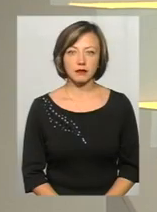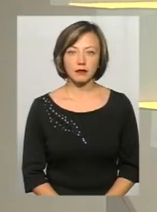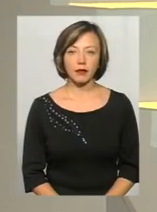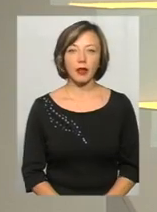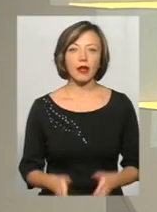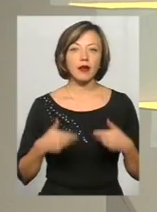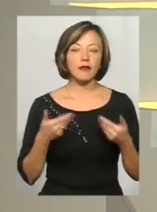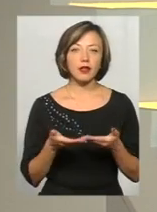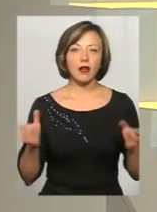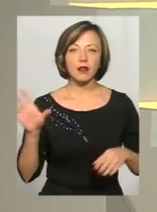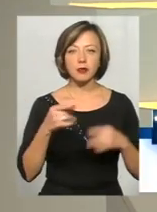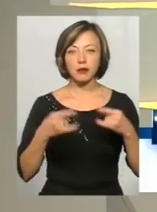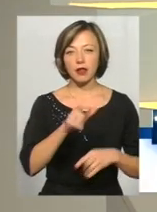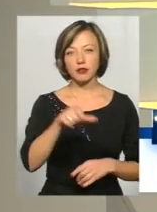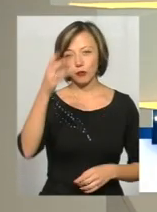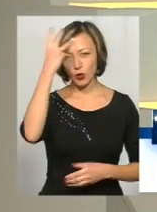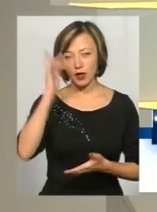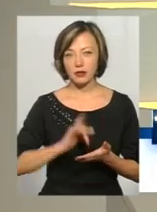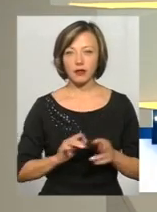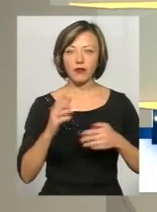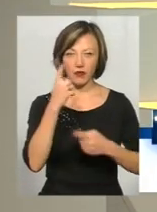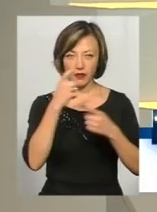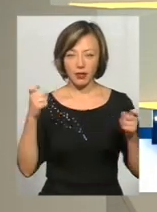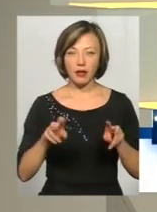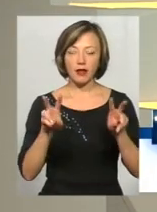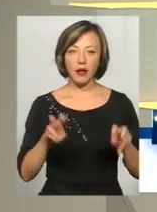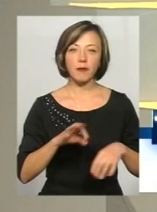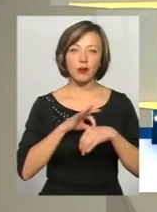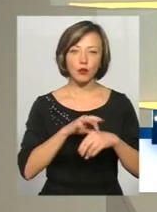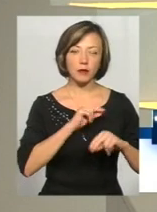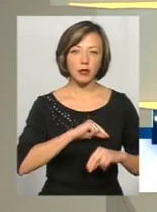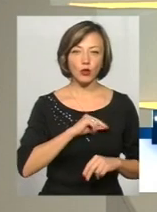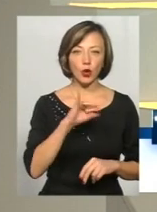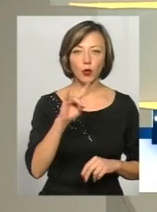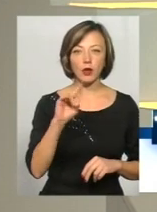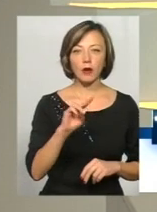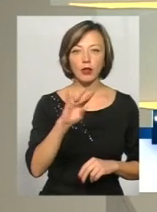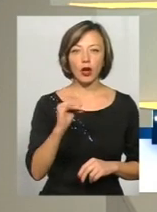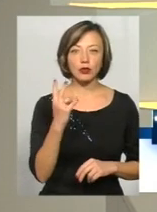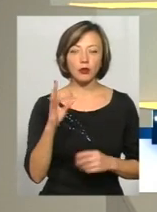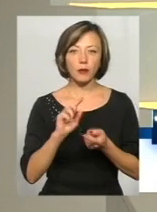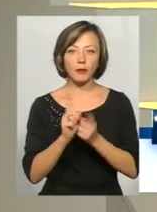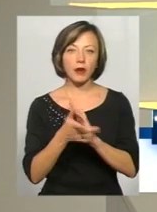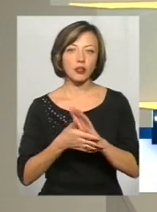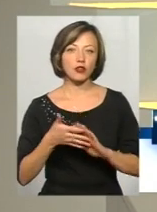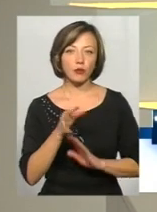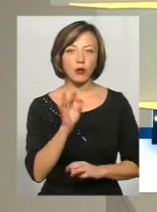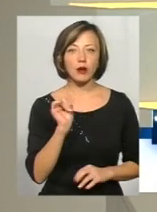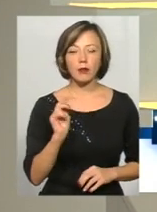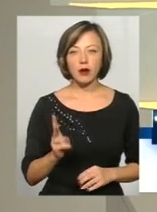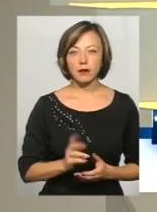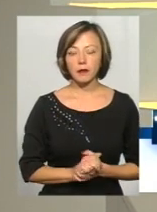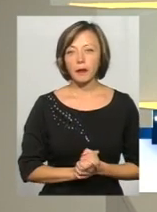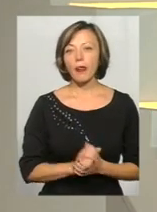Мої вітання усім телеглядачам Поділля Центр. В ефірі тема. Сьогодні для вас у студії працює ведуча Юна Мітрашко, переклад на жестову мову Ольга